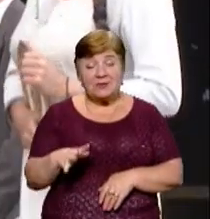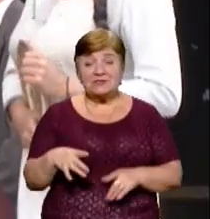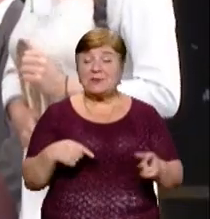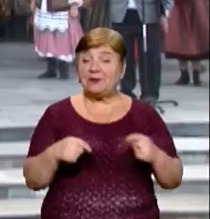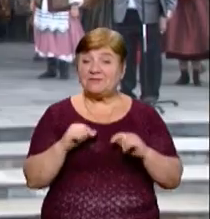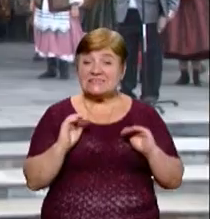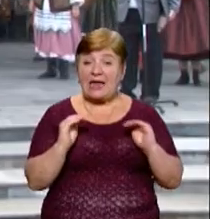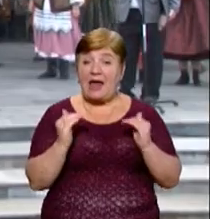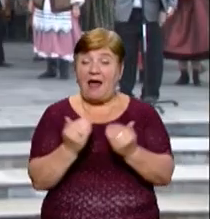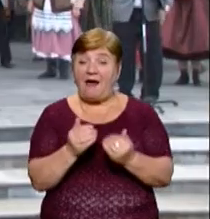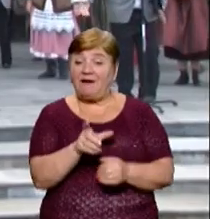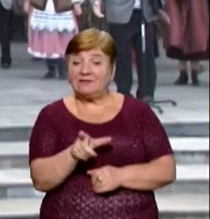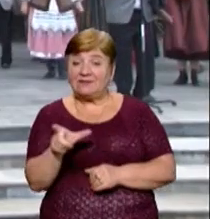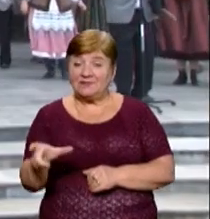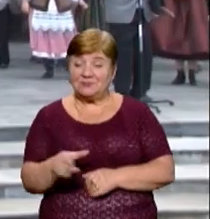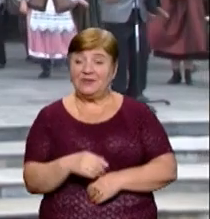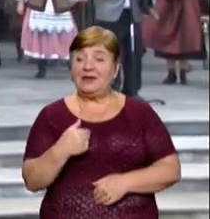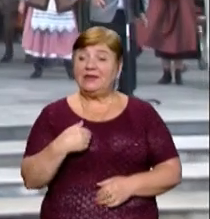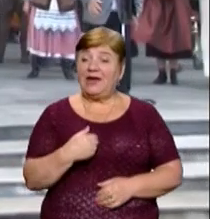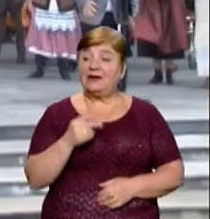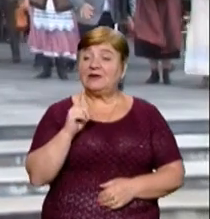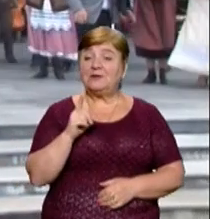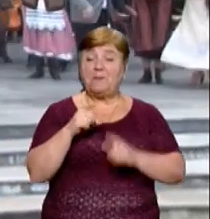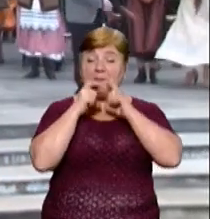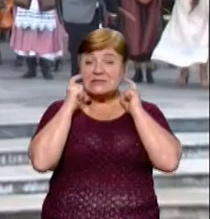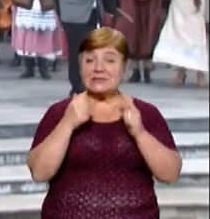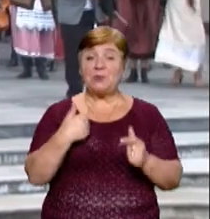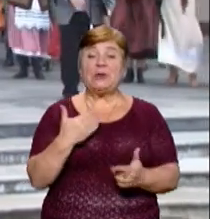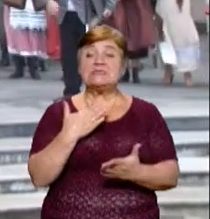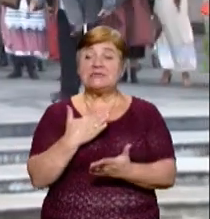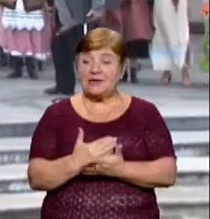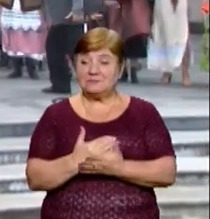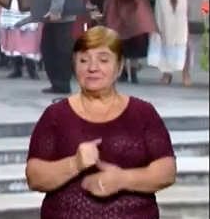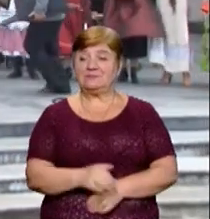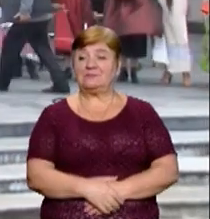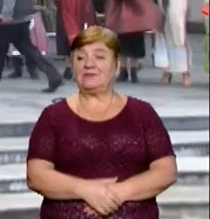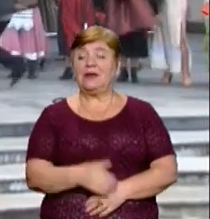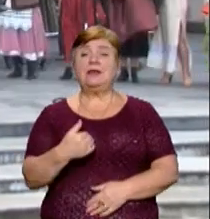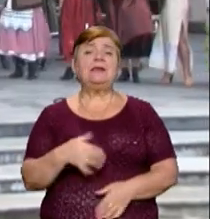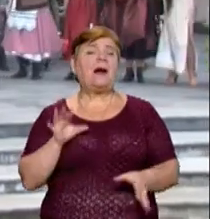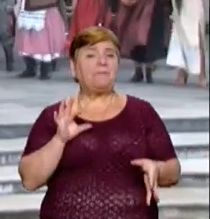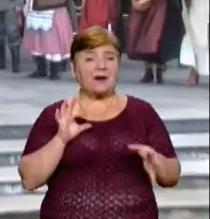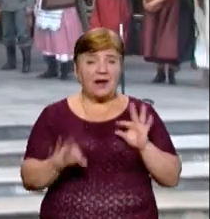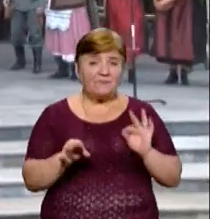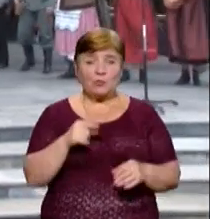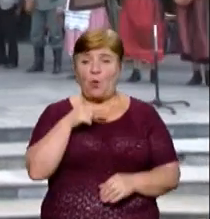карантину. Пане майоре, як ви наказували, маски у нас є, все в порядку. Я правду кажу.